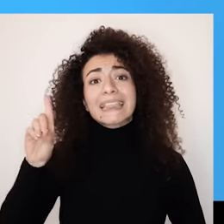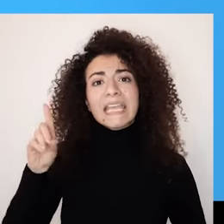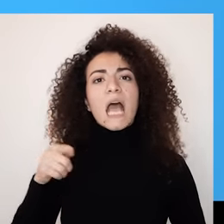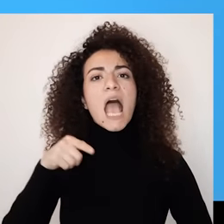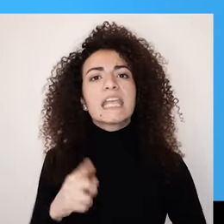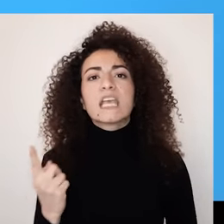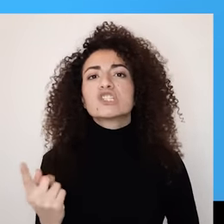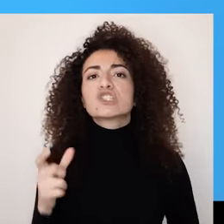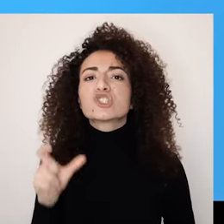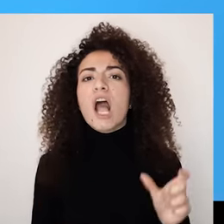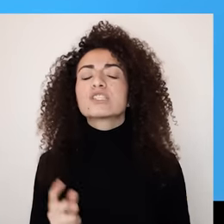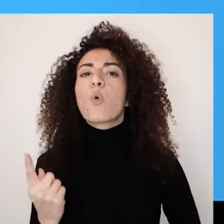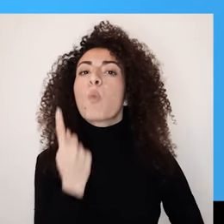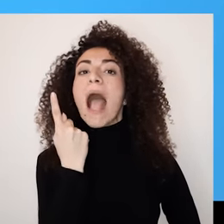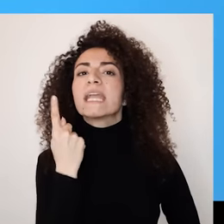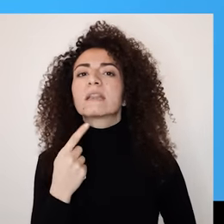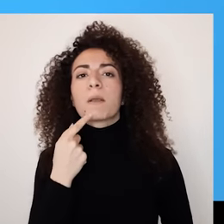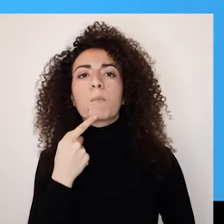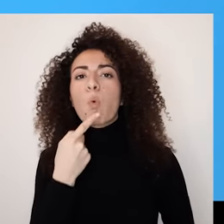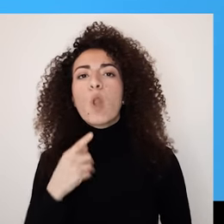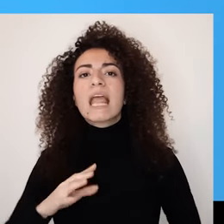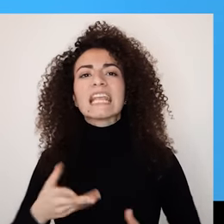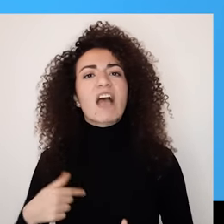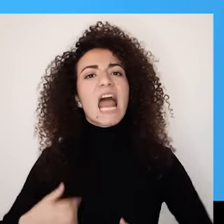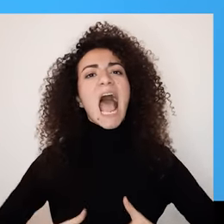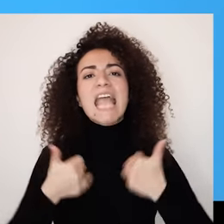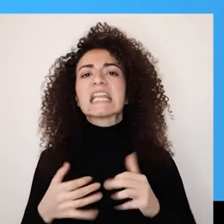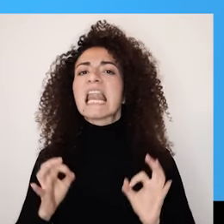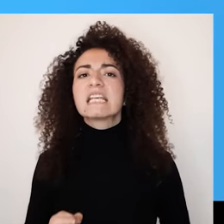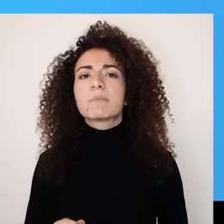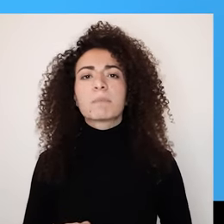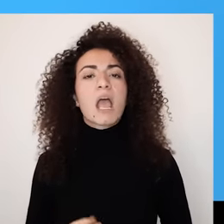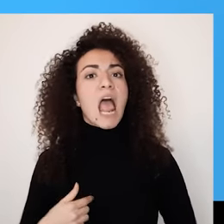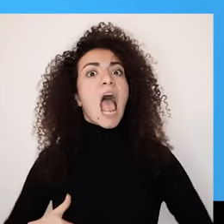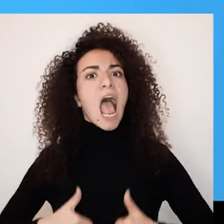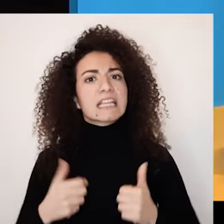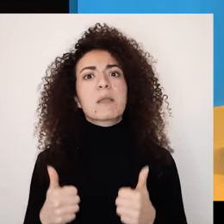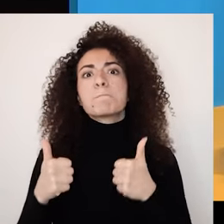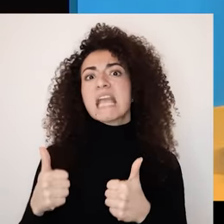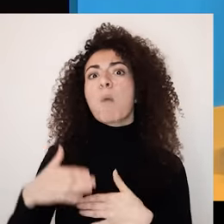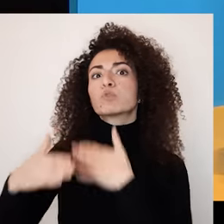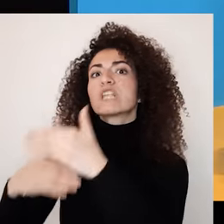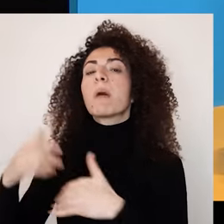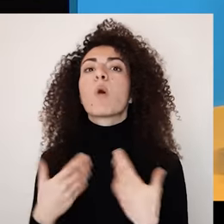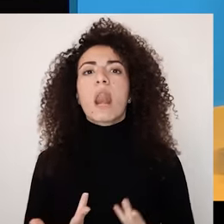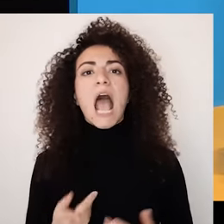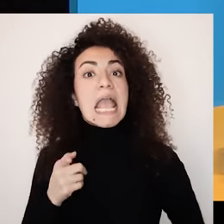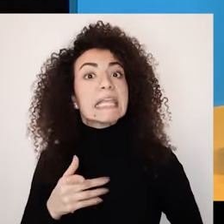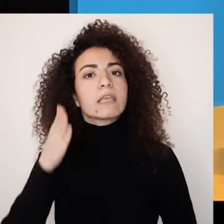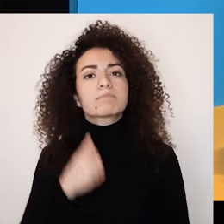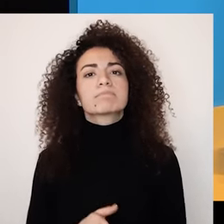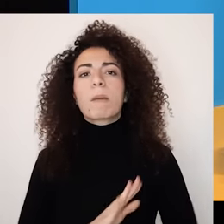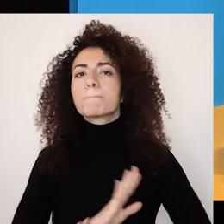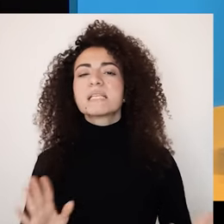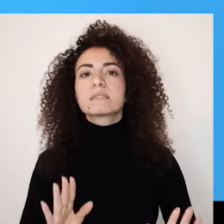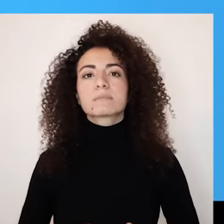الوحيد اللي بدها تقرر كيف رح تكون نوعية حياتها والإيمة اللي رح تعطيها وهون دينا شعرت